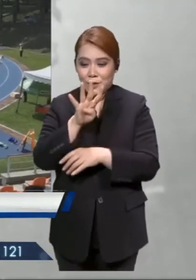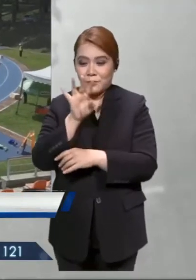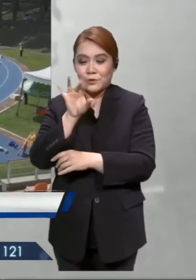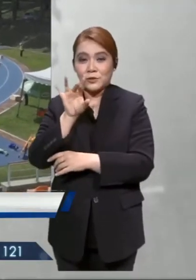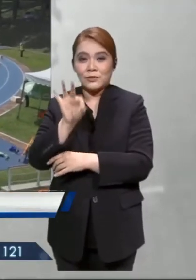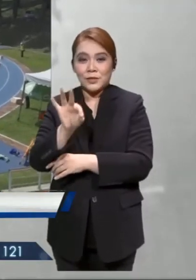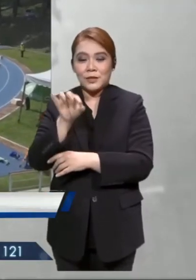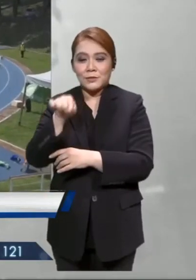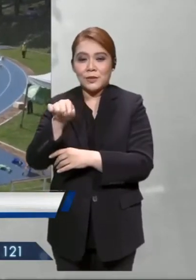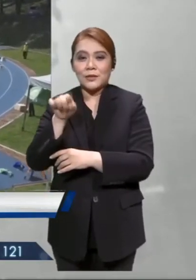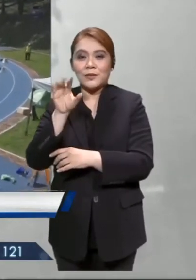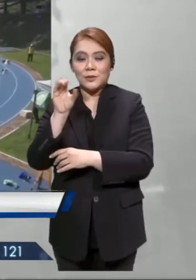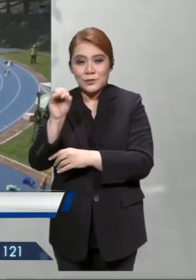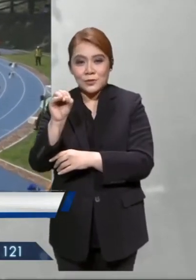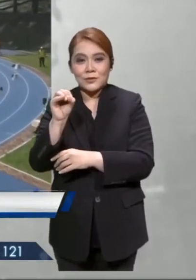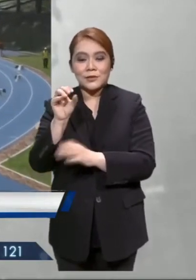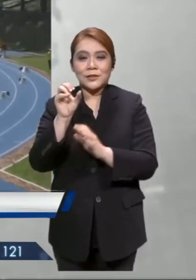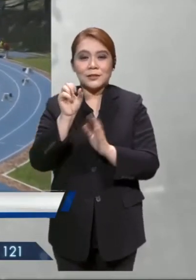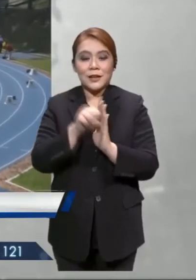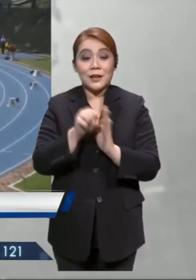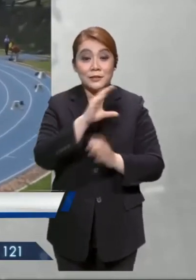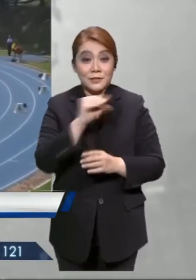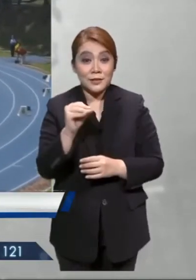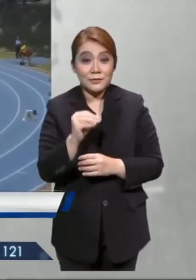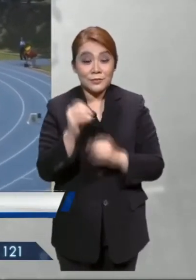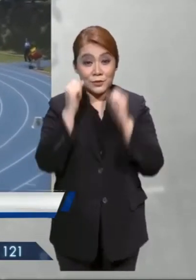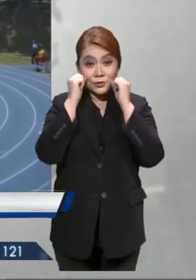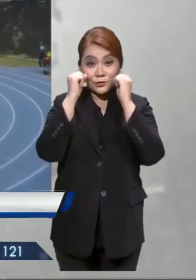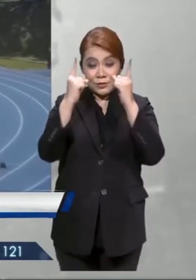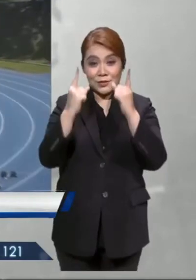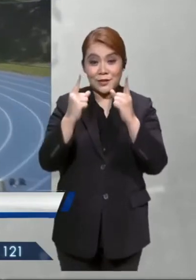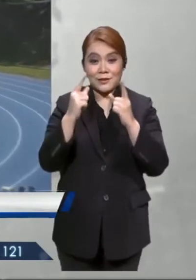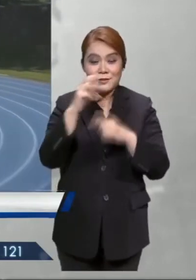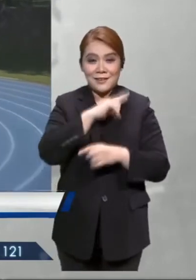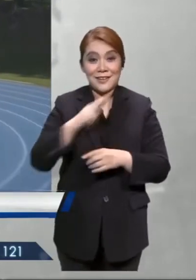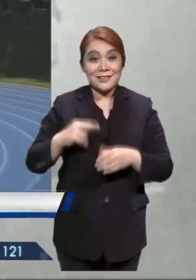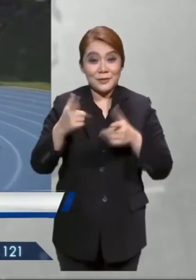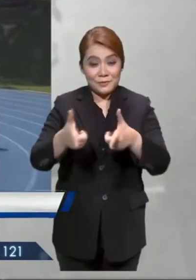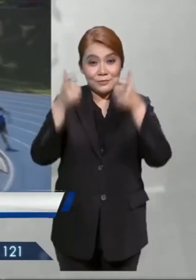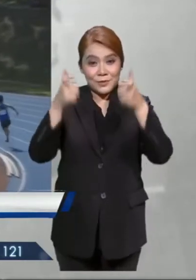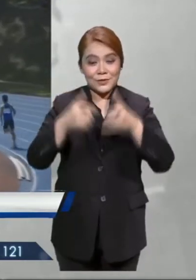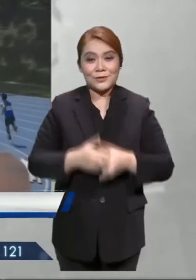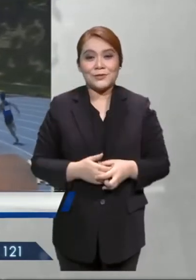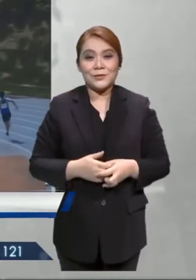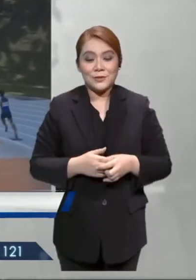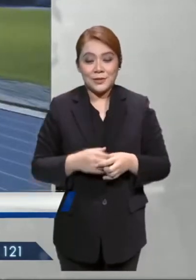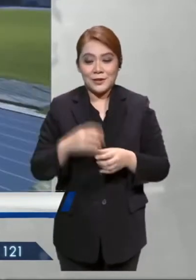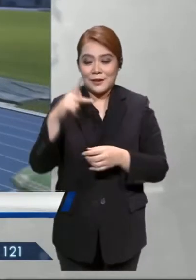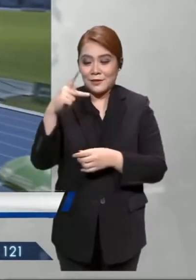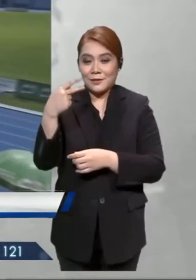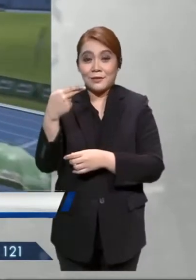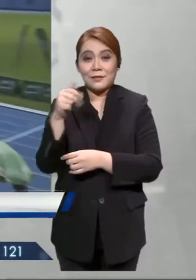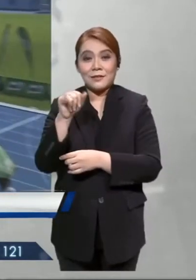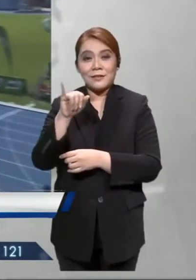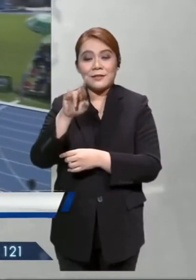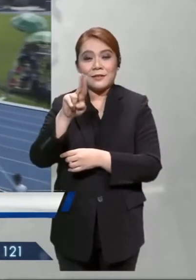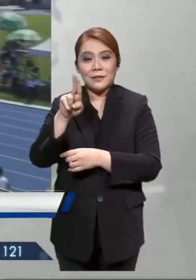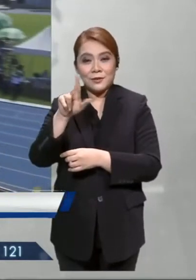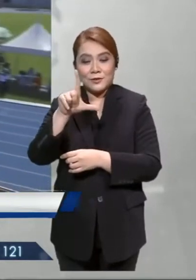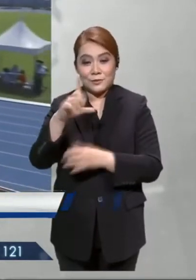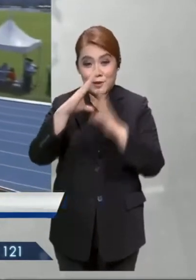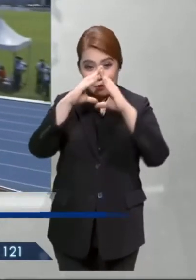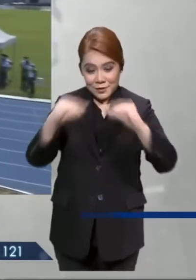.06 saat sekaligus mengejutkan bekas Raja Pecut Asia Tenggar Khairul Hafiz Jantan yang sekadar menamatkan